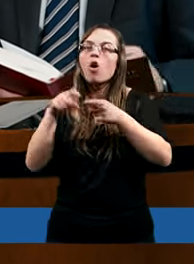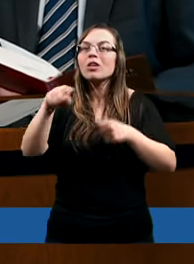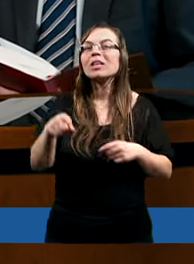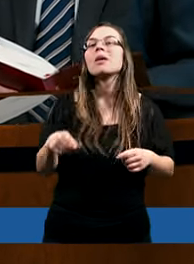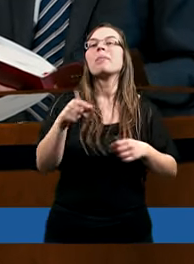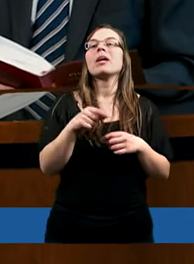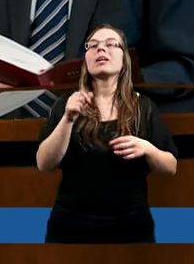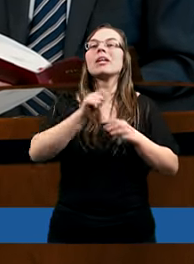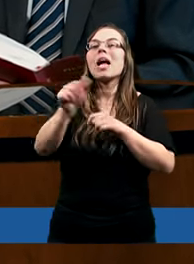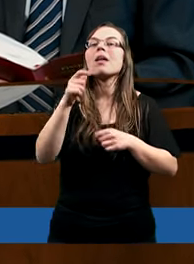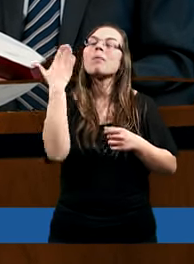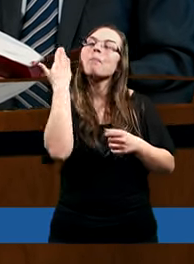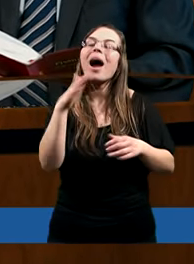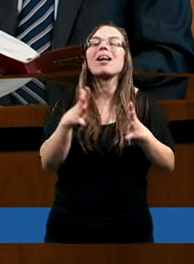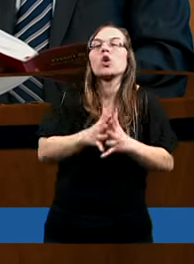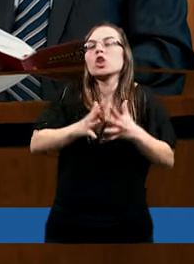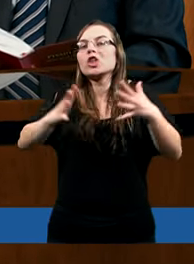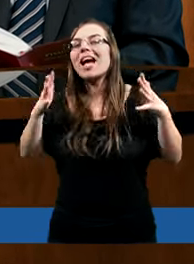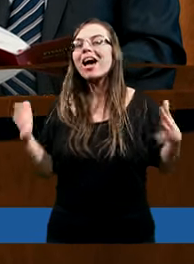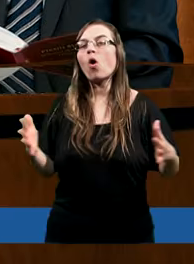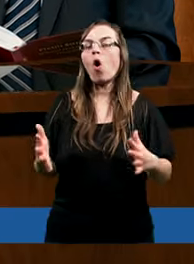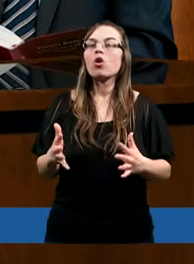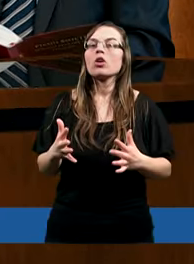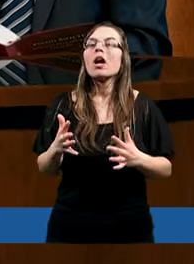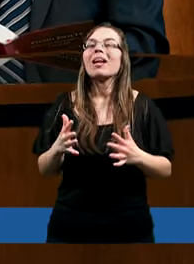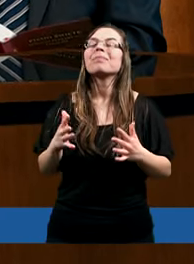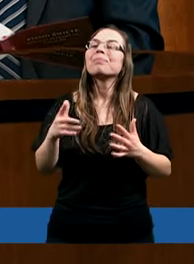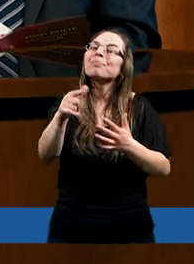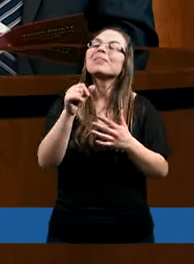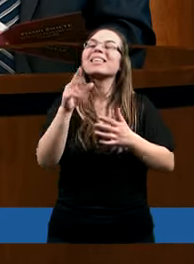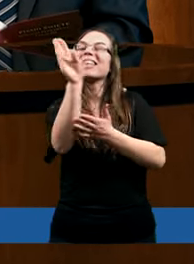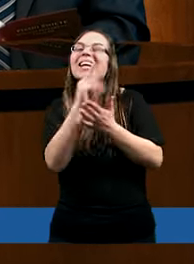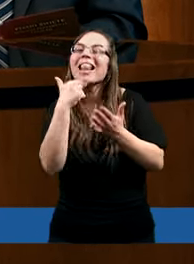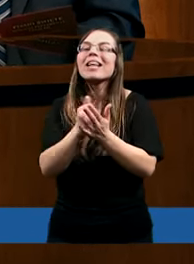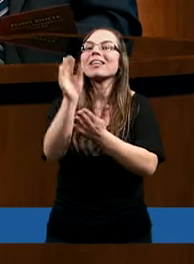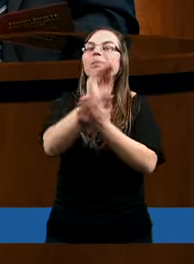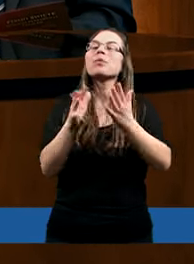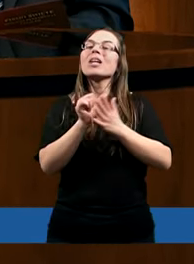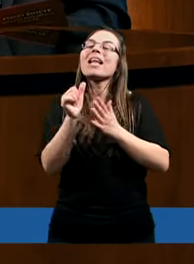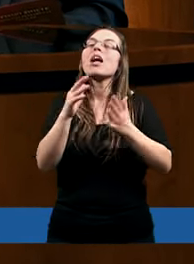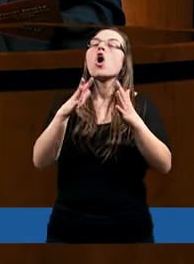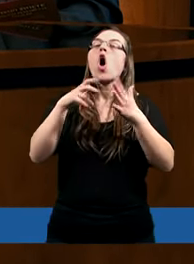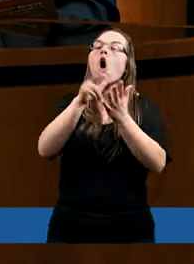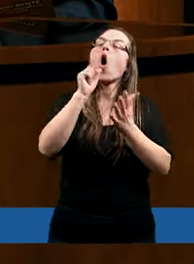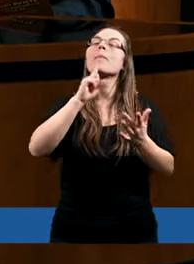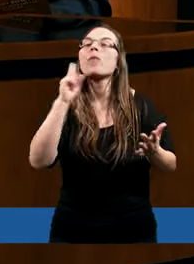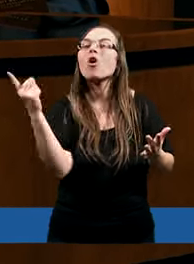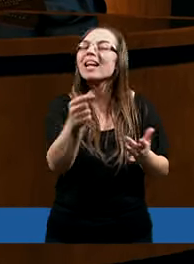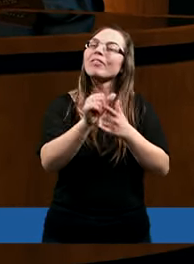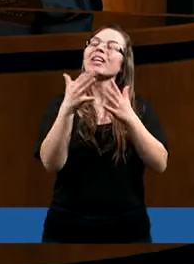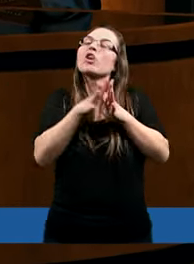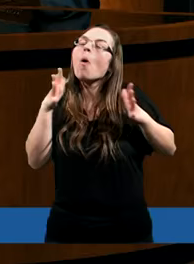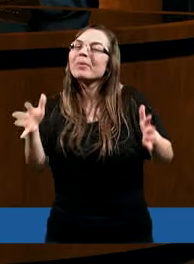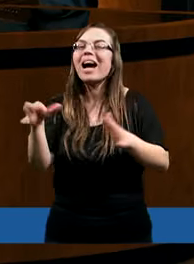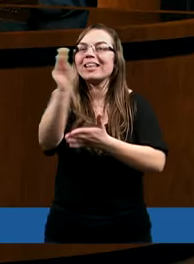do jednych i do drugich. Więc to jest bardzo szeroko zakrojony ten list, jeżeli chodzi o poselstwo, do kogo chce